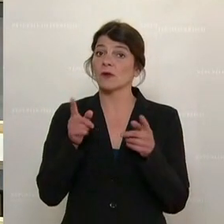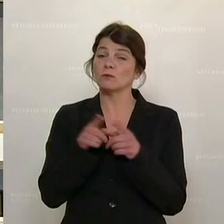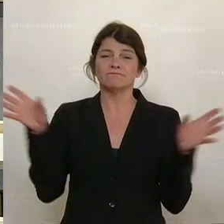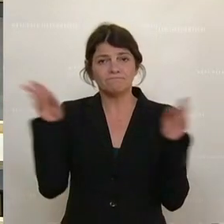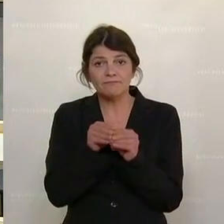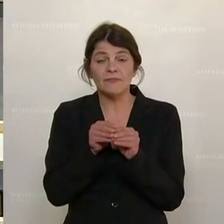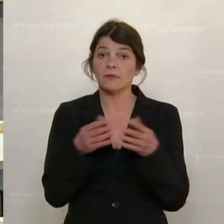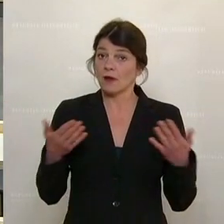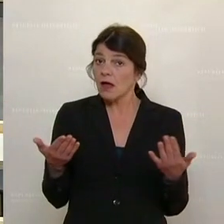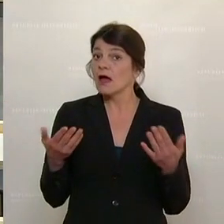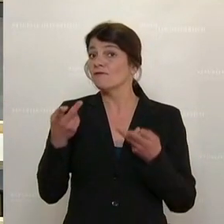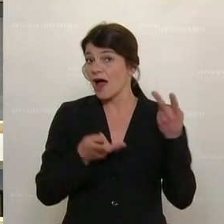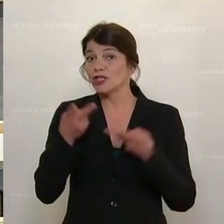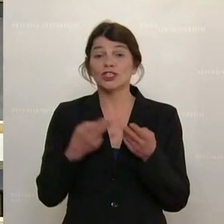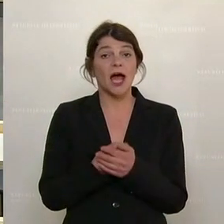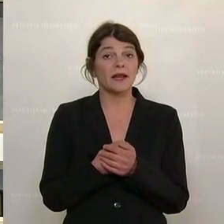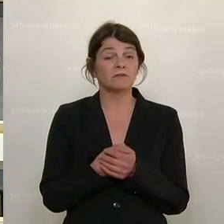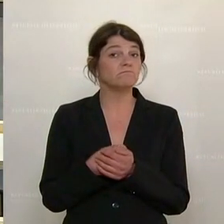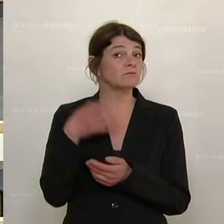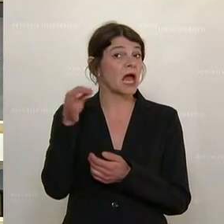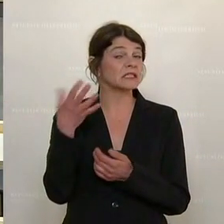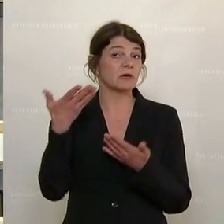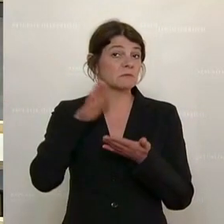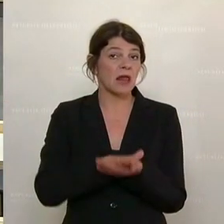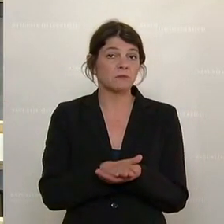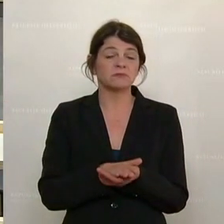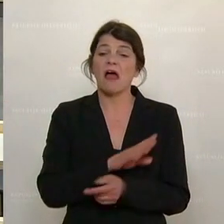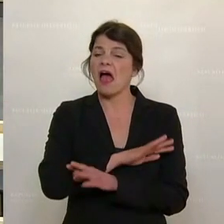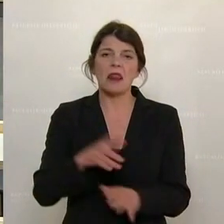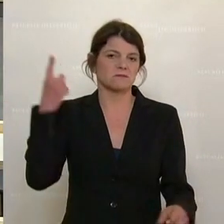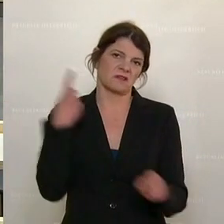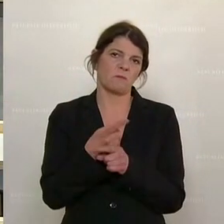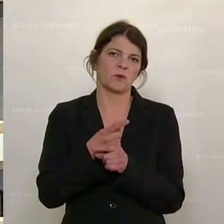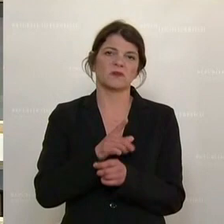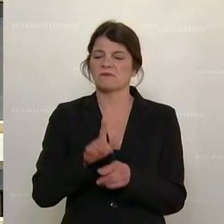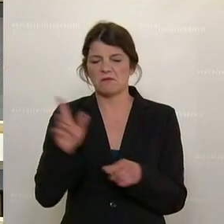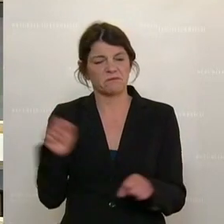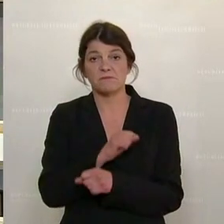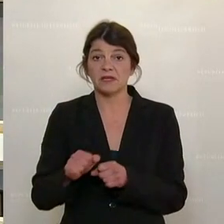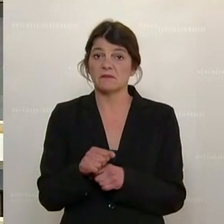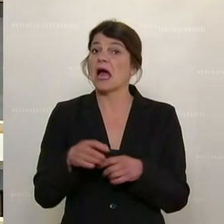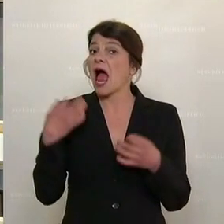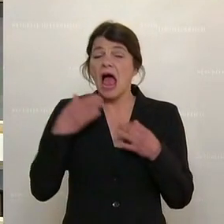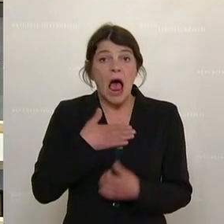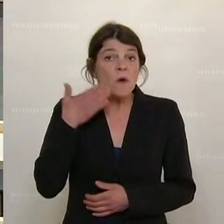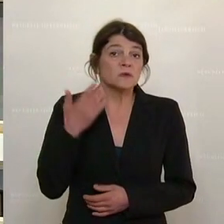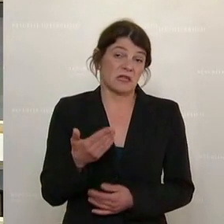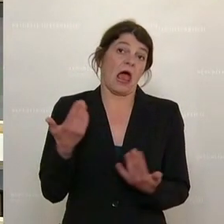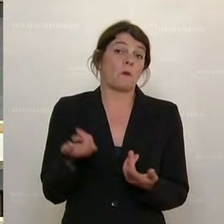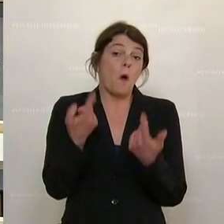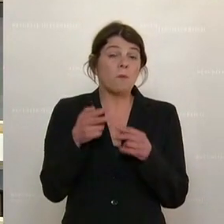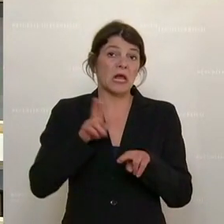summa summarum bleibt eigentlich wahrscheinlich hier nur mehr ein Scherbenhaufen übrig, außer es gelingt ein kleines Wunder, auf das ich